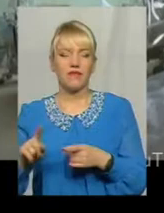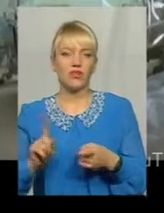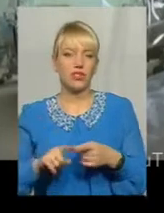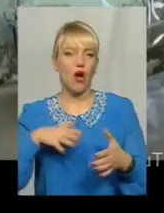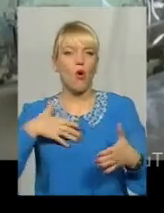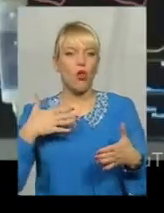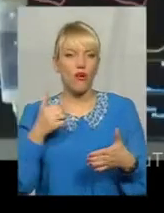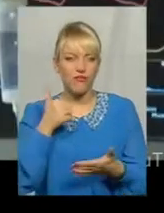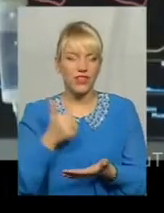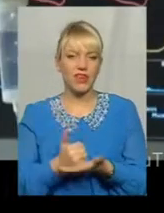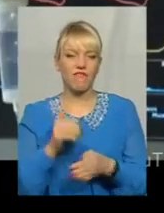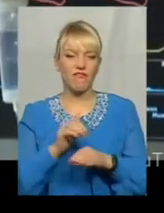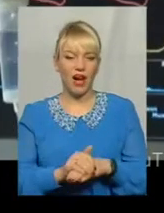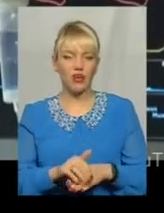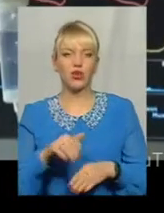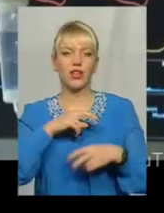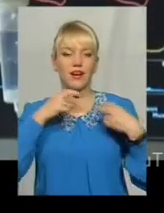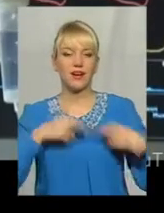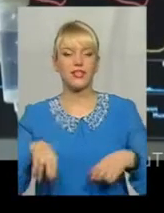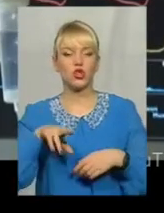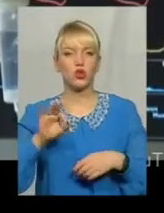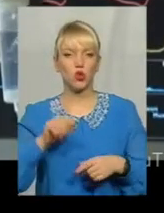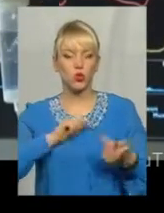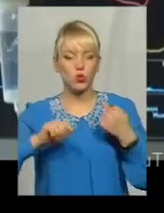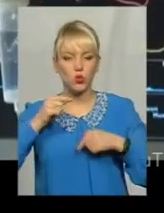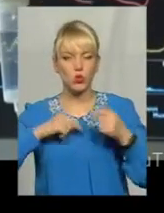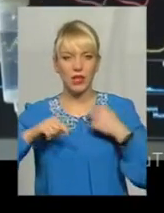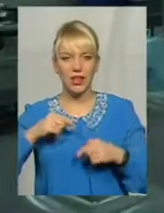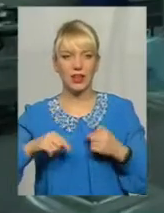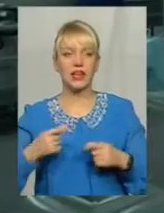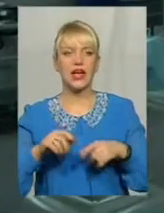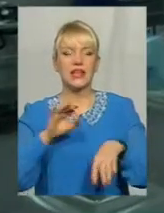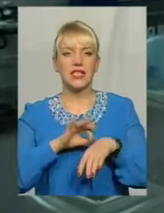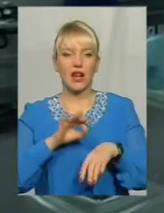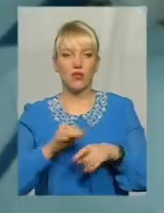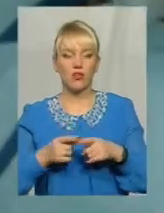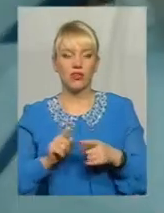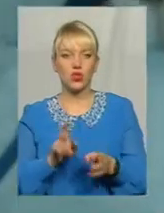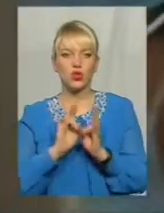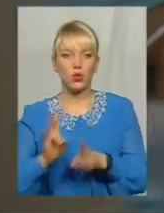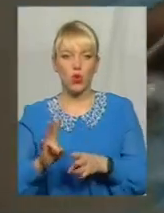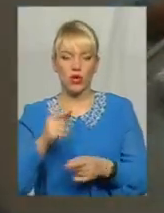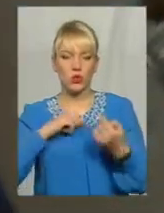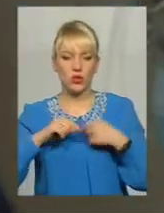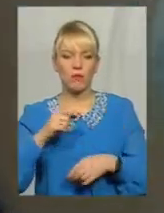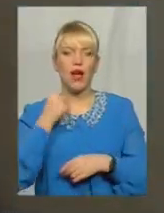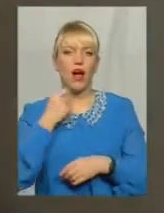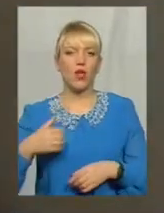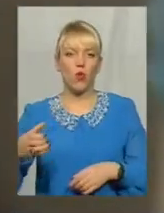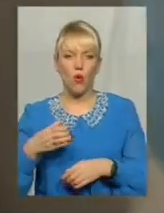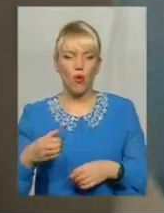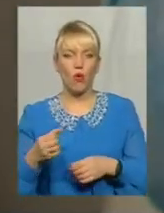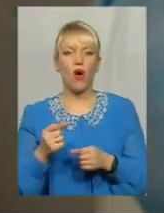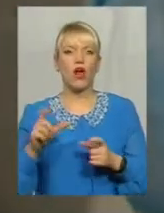ризику щодо судинних коронарних захворювань у молодому віці Шкодять судинам і алкоголь, консерванти,